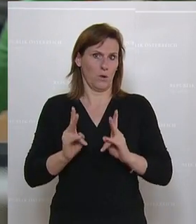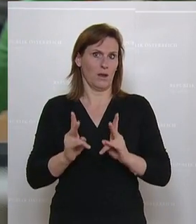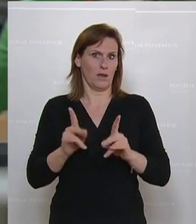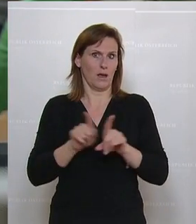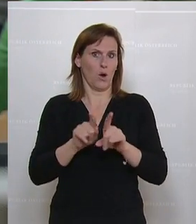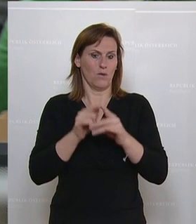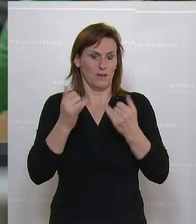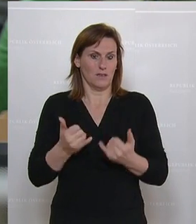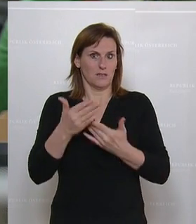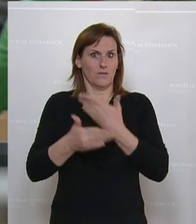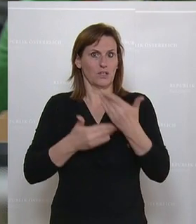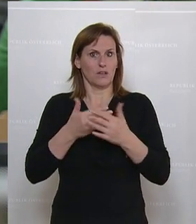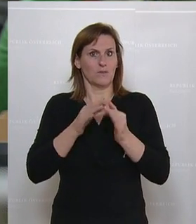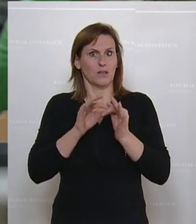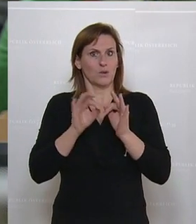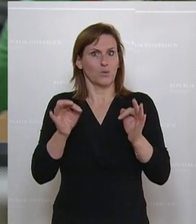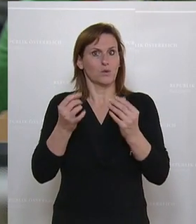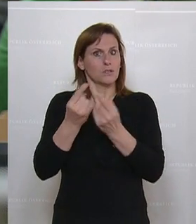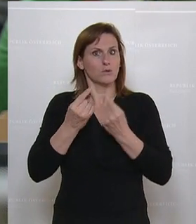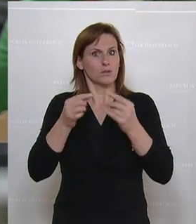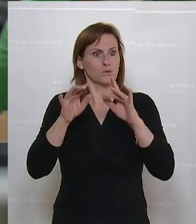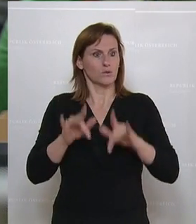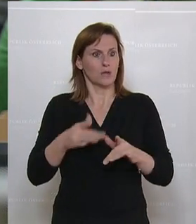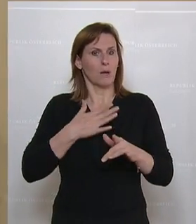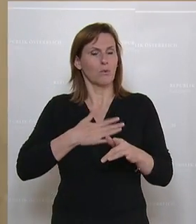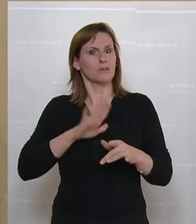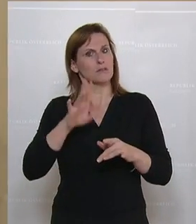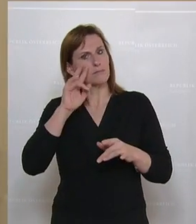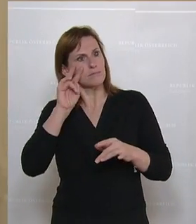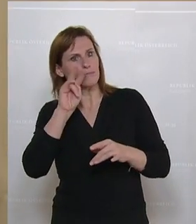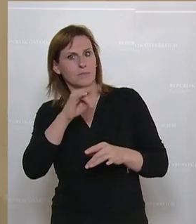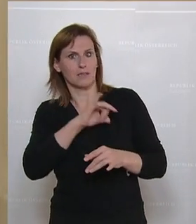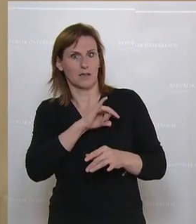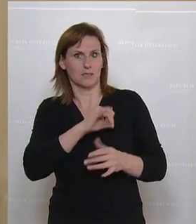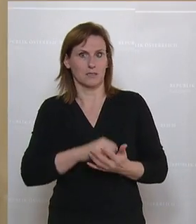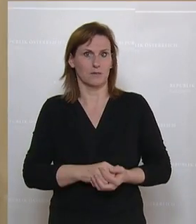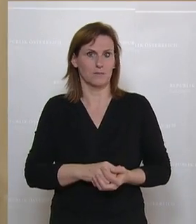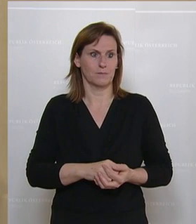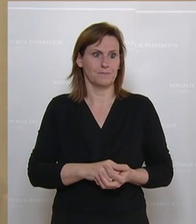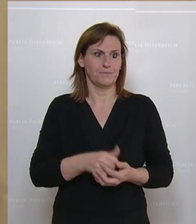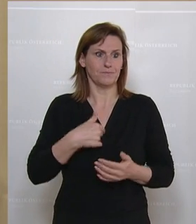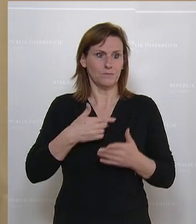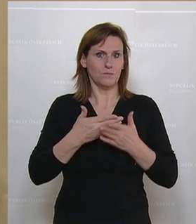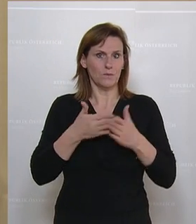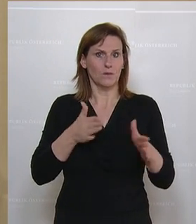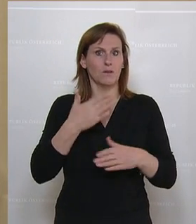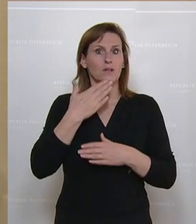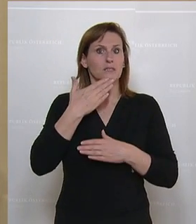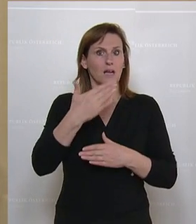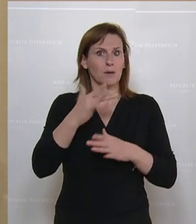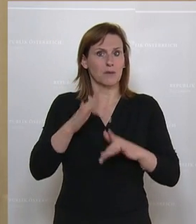nicht gut bestellt ist, überlegen sollten. Und deswegen würde mich Ihr Zugang dazu interessieren. Also ganz offen, ich bin sehr dankbar, dass wir die